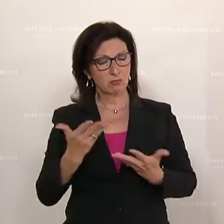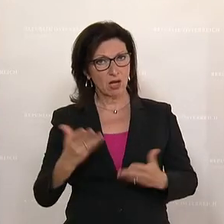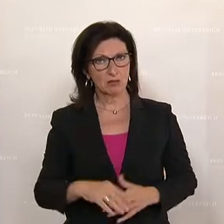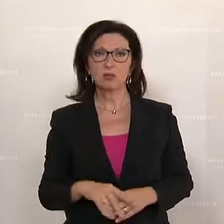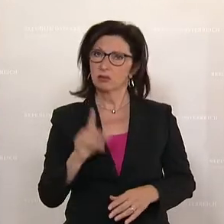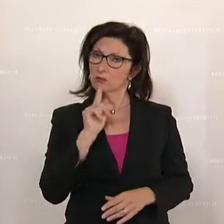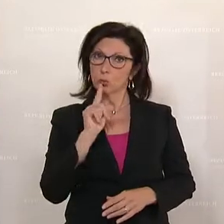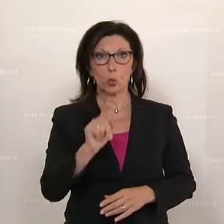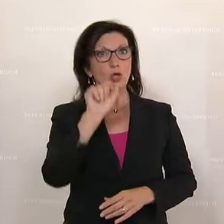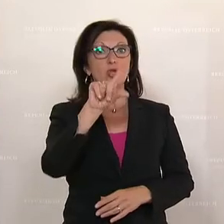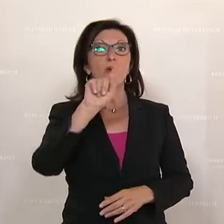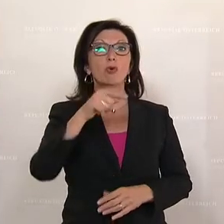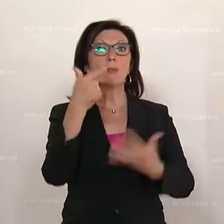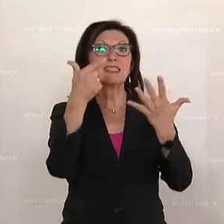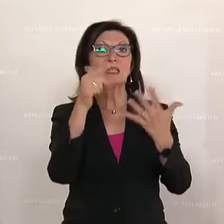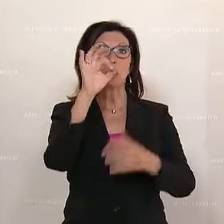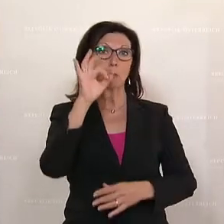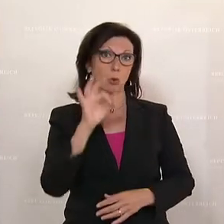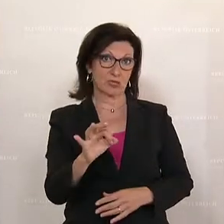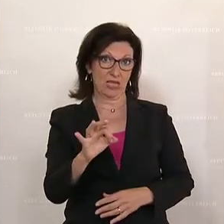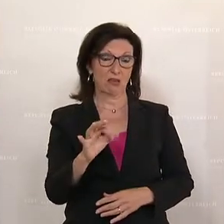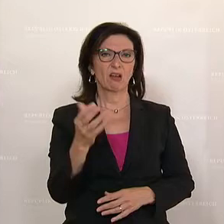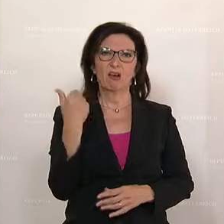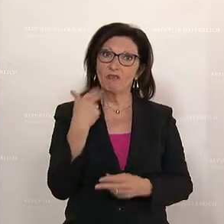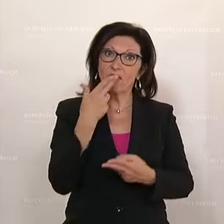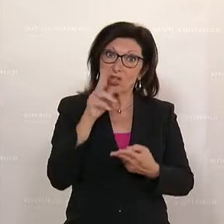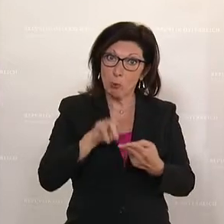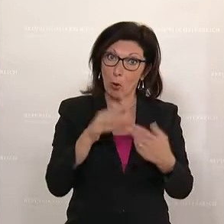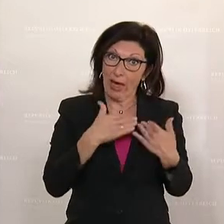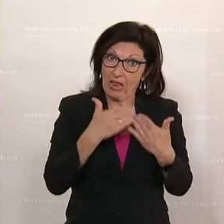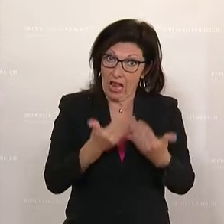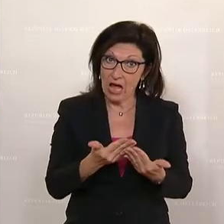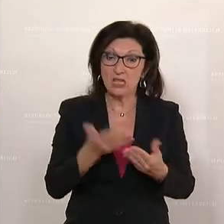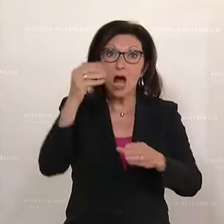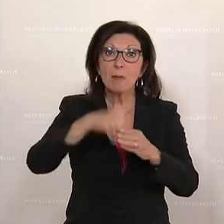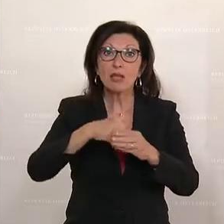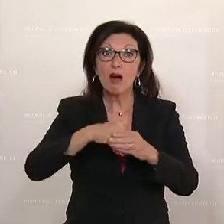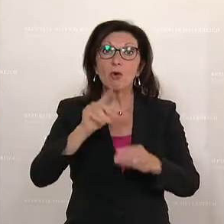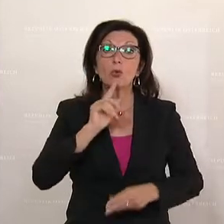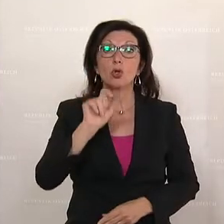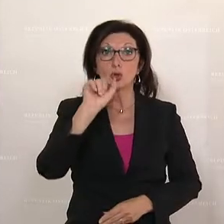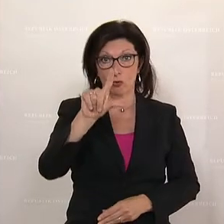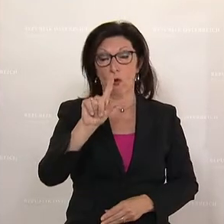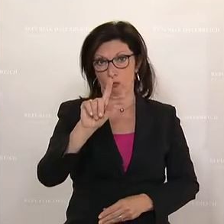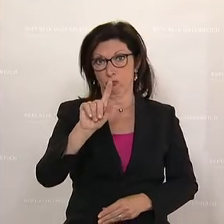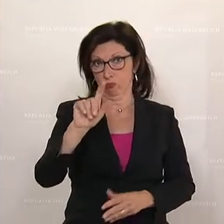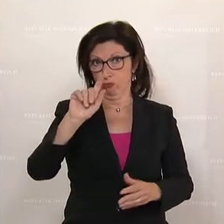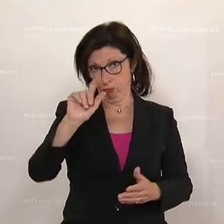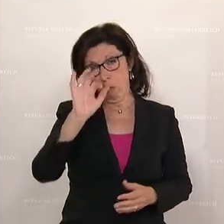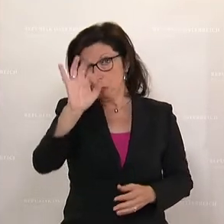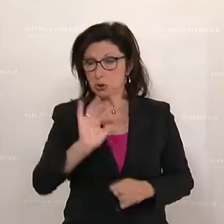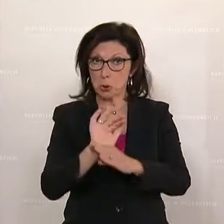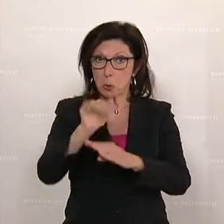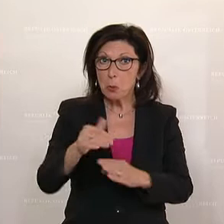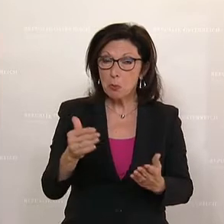haben lediglich 12,7 Prozent des versprochenen Entlastungsvolumens beschlossen. Das